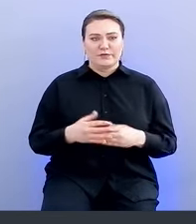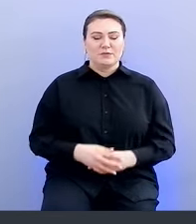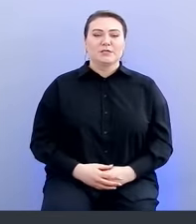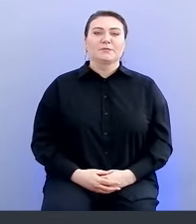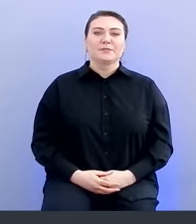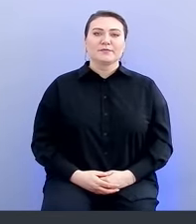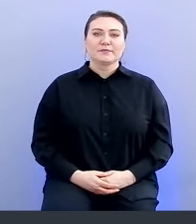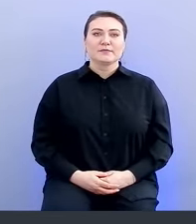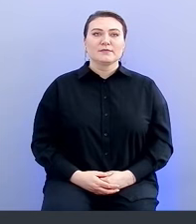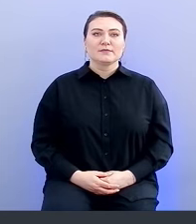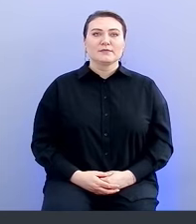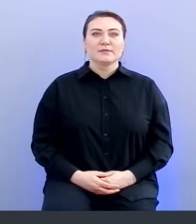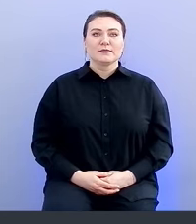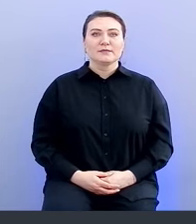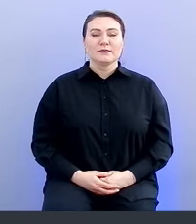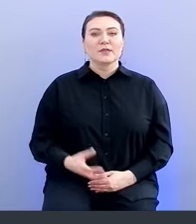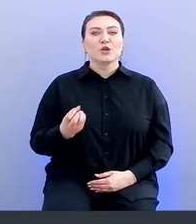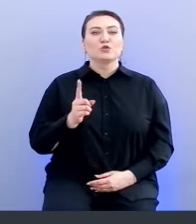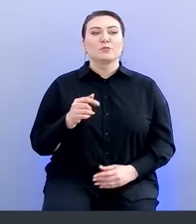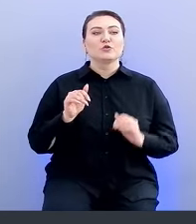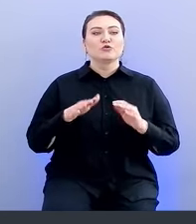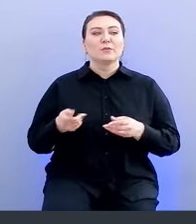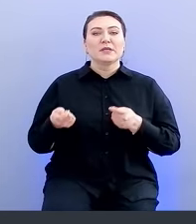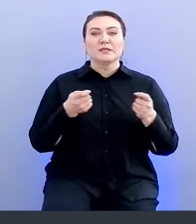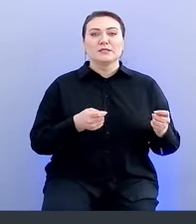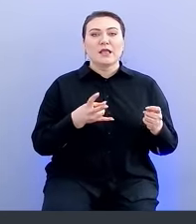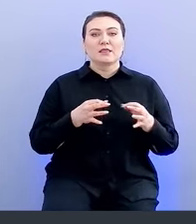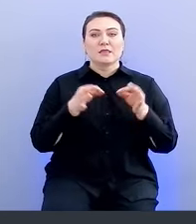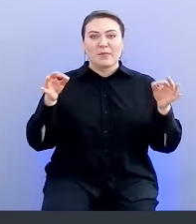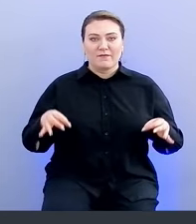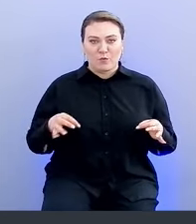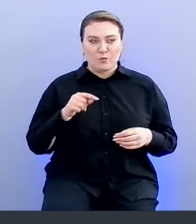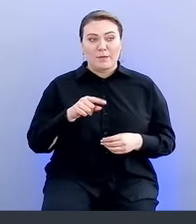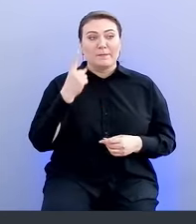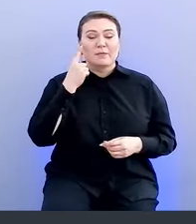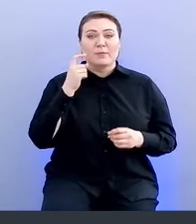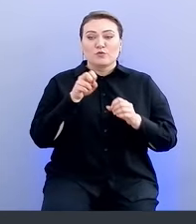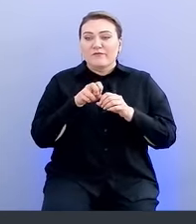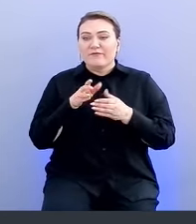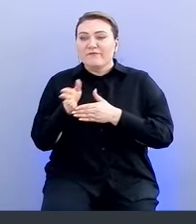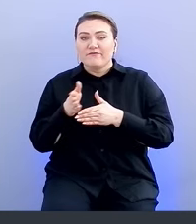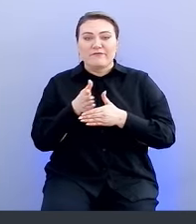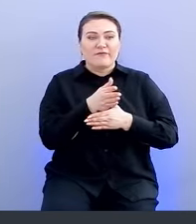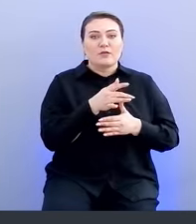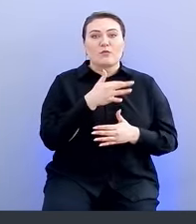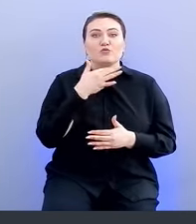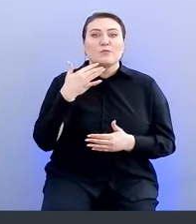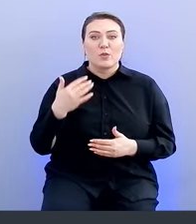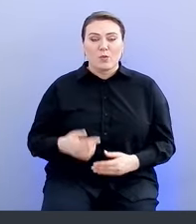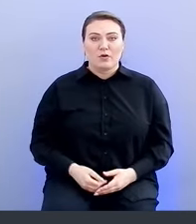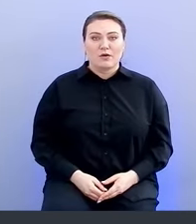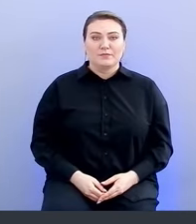что мы еще решили принести на платформу. Мы понимаем, что веток очень много, и мы